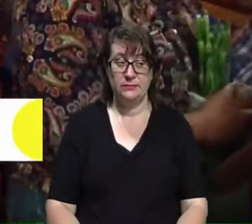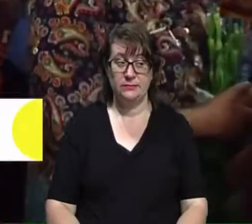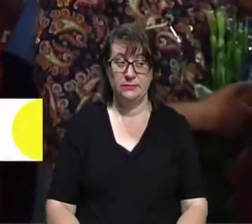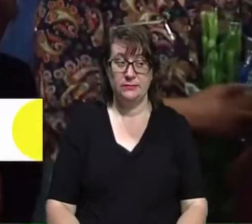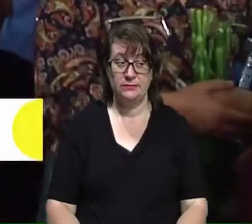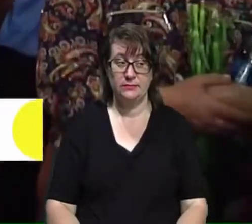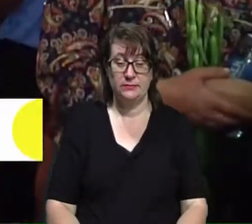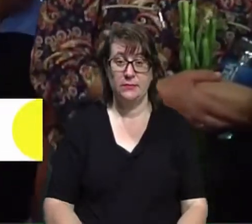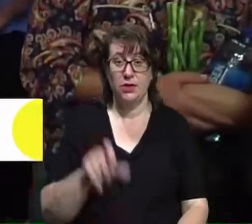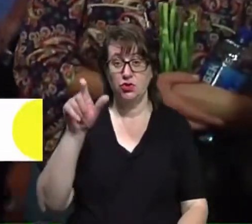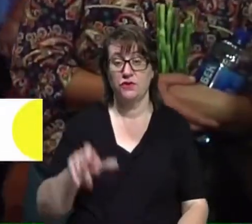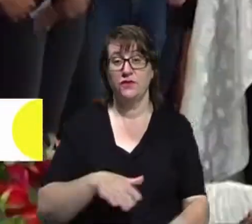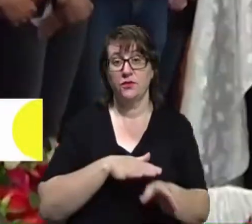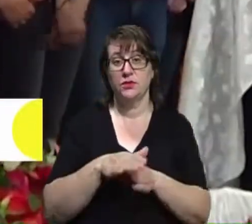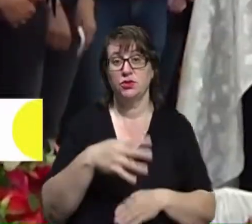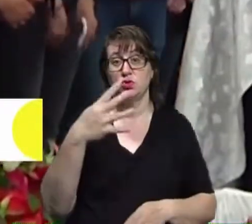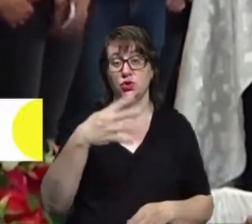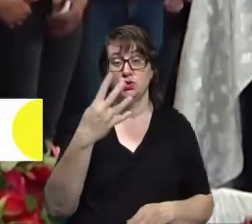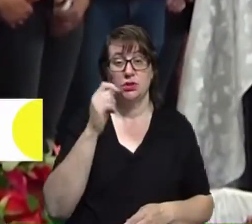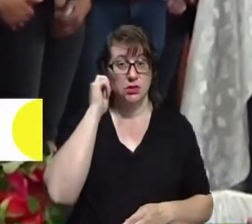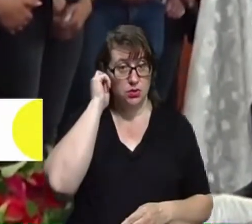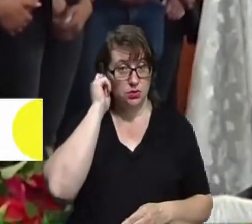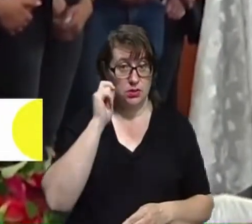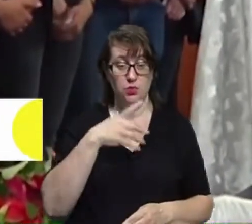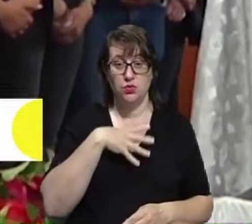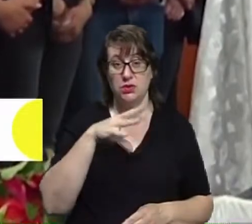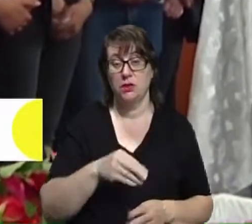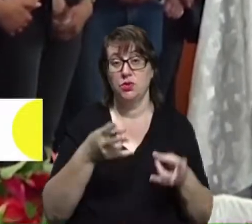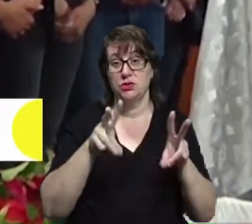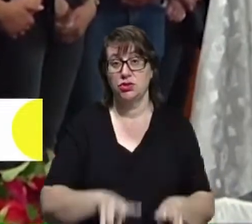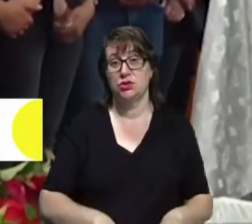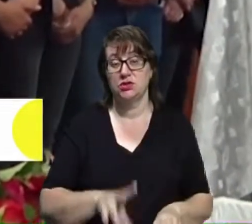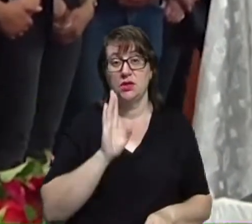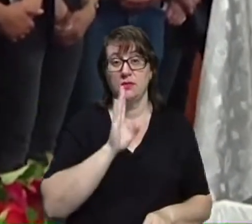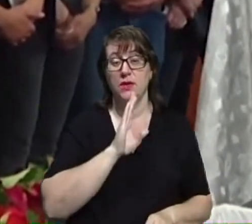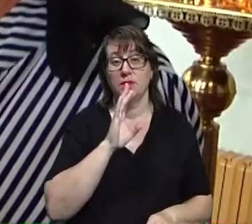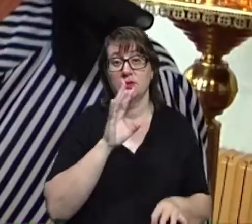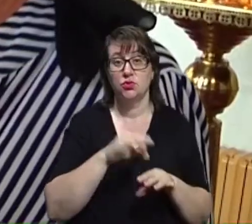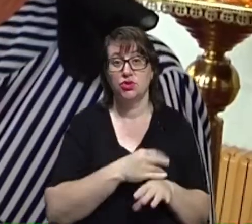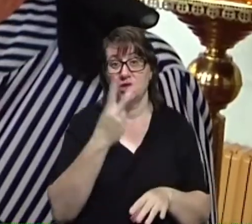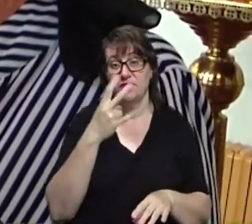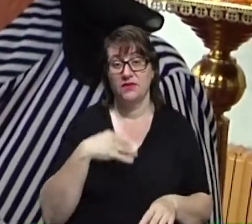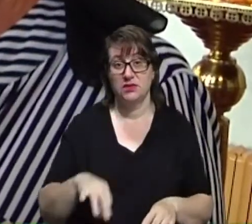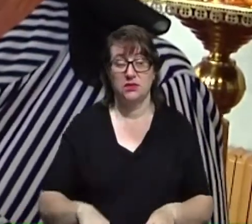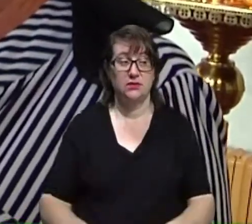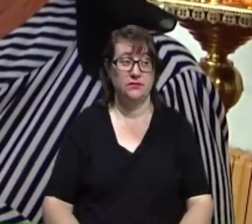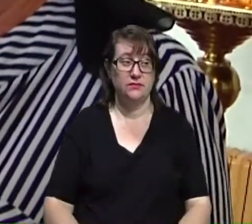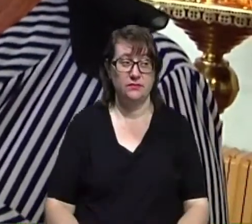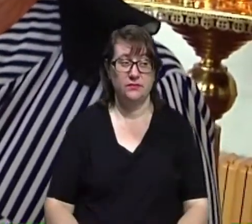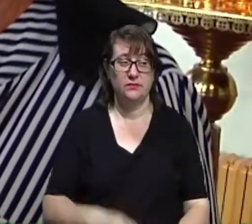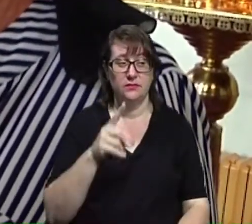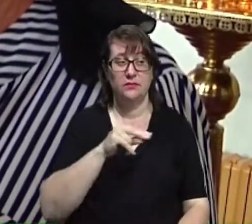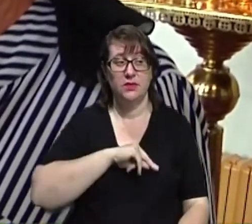Чоловіку виповнилися 44 роки. У загибло залишилися мама, дружина та два сини. «Він працював за кордоном